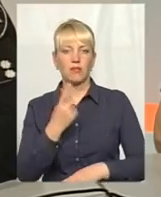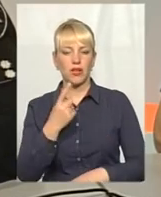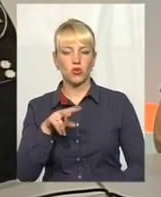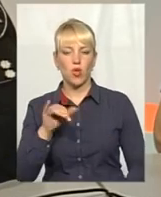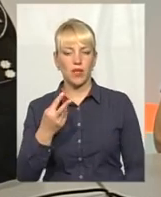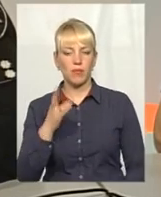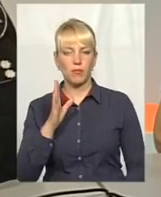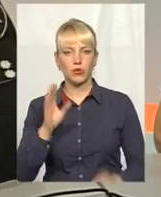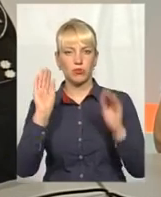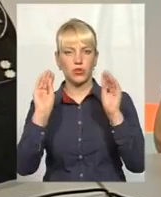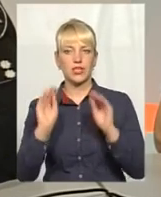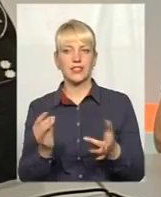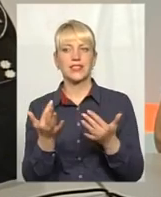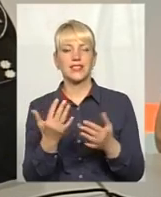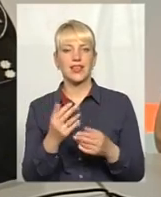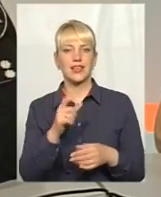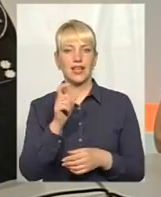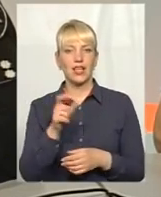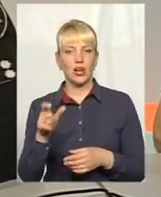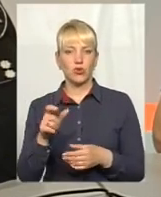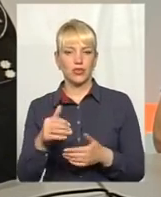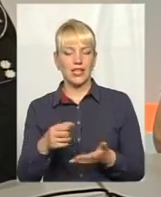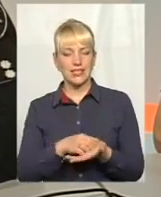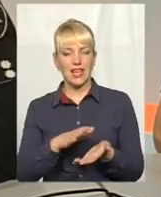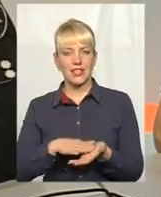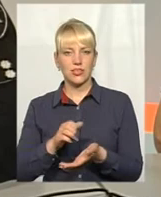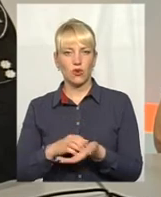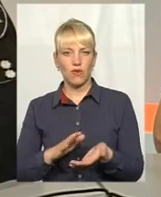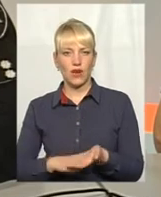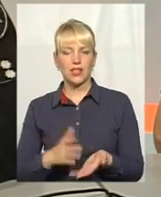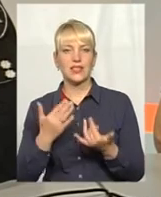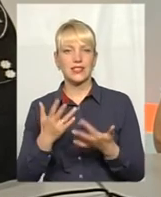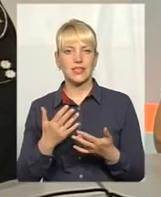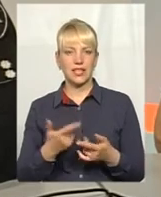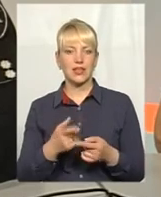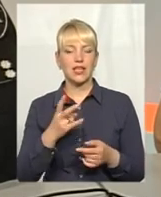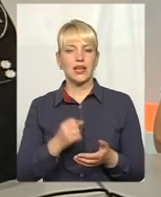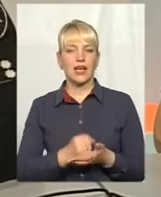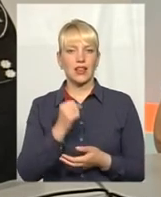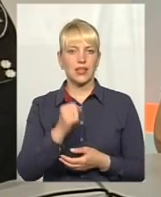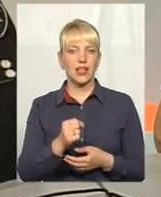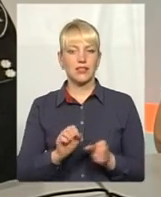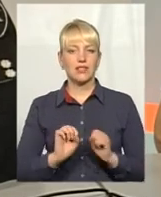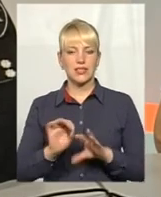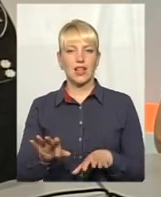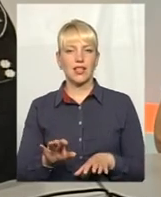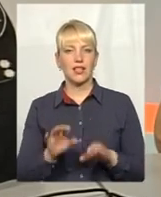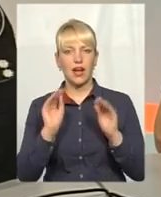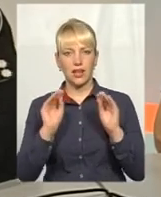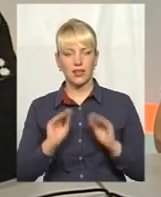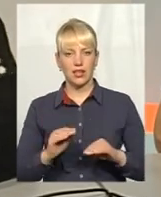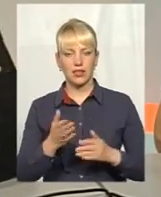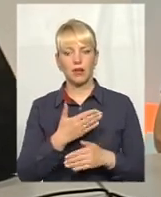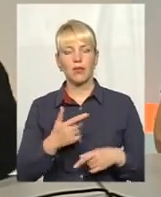статистику, скільки кандидат зареєструвалося, скільки нам кандидатів здали анкети, і ми переходимо в